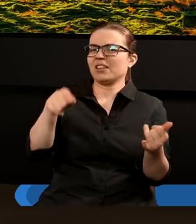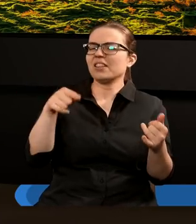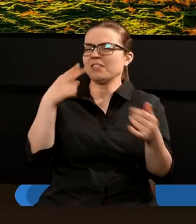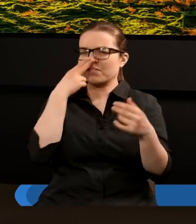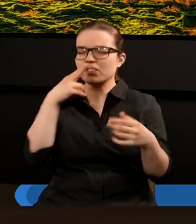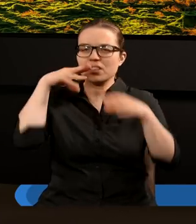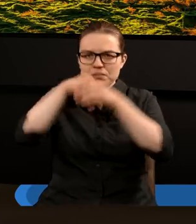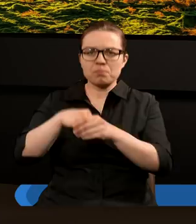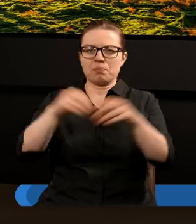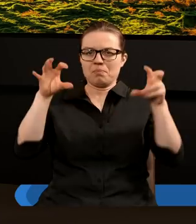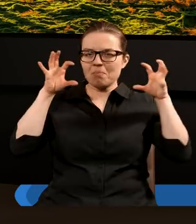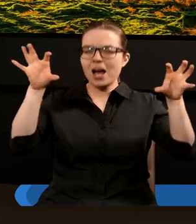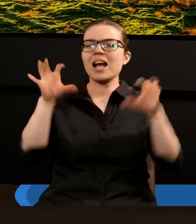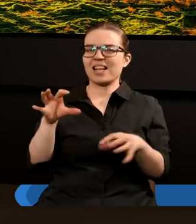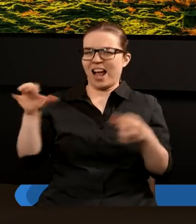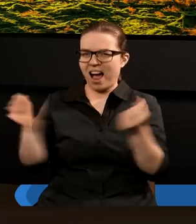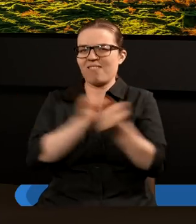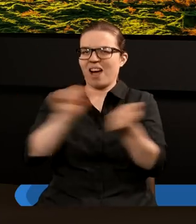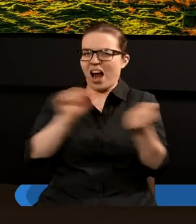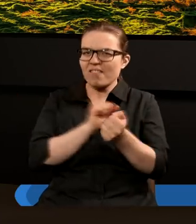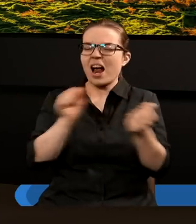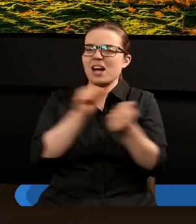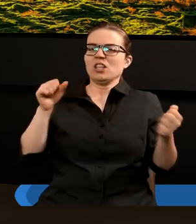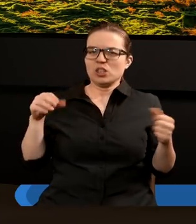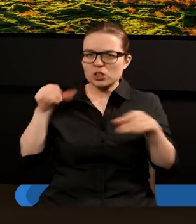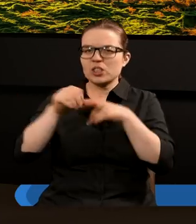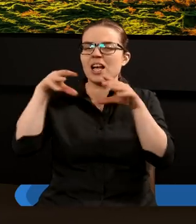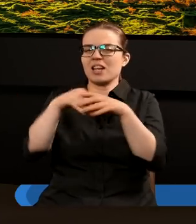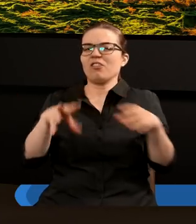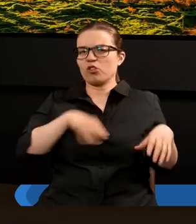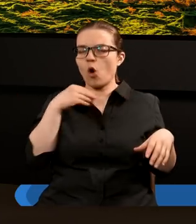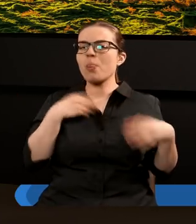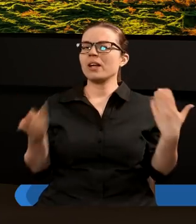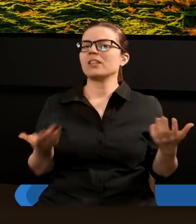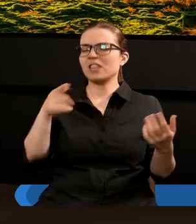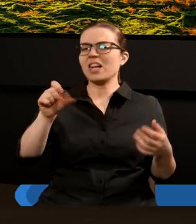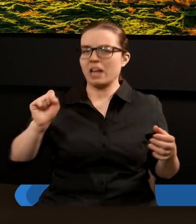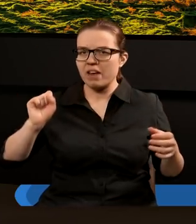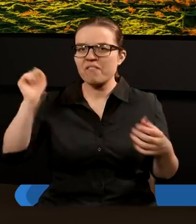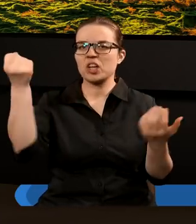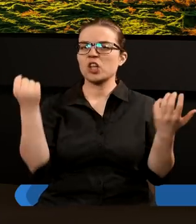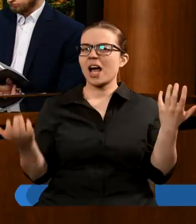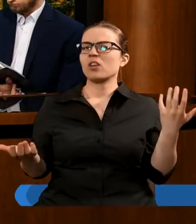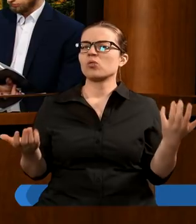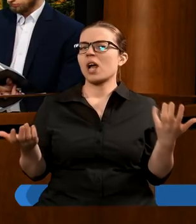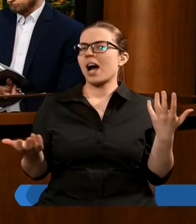walczy ze świętymi, zwycięża tych świętych, jest raczej narzędziem w ręku